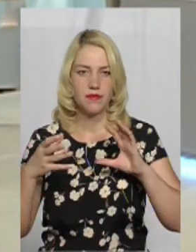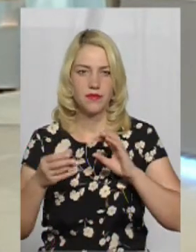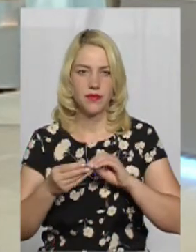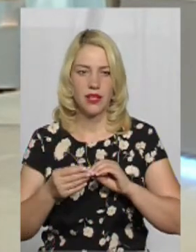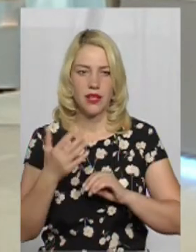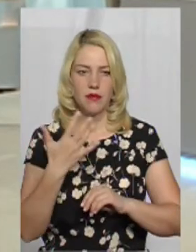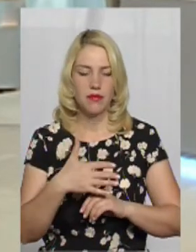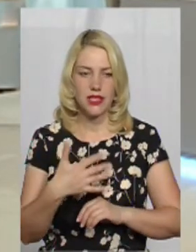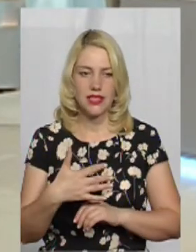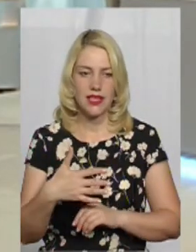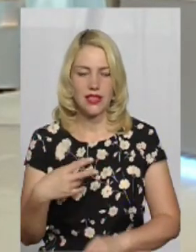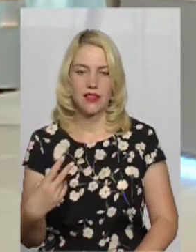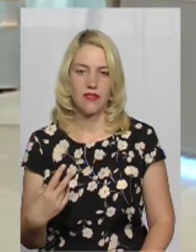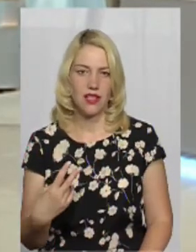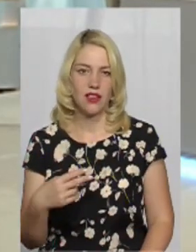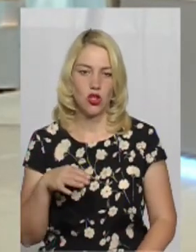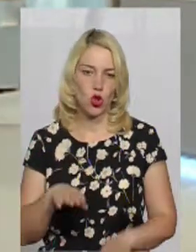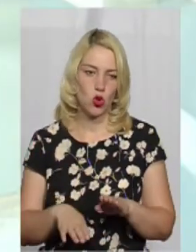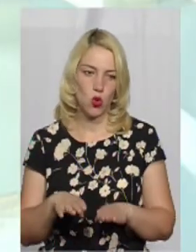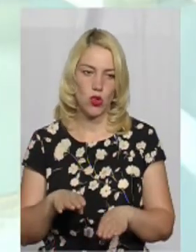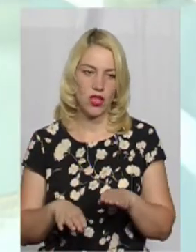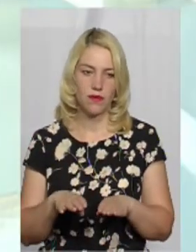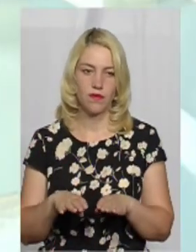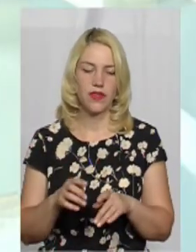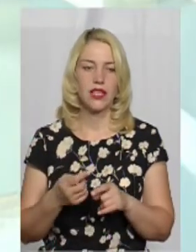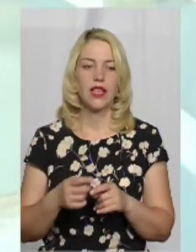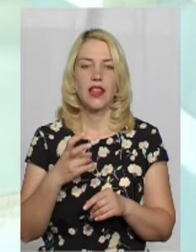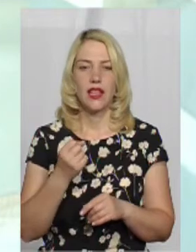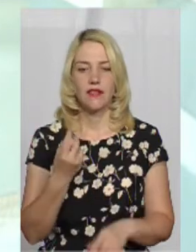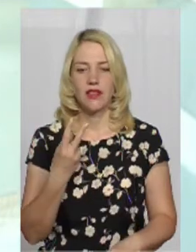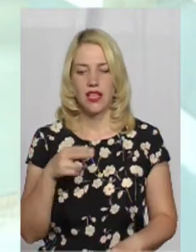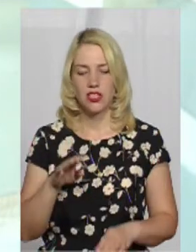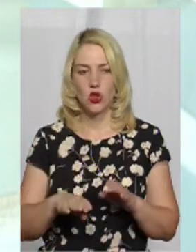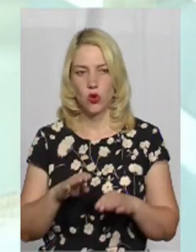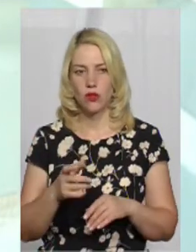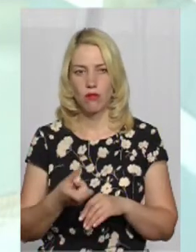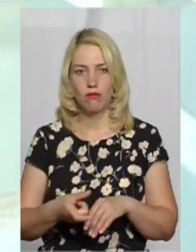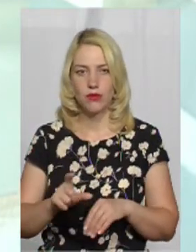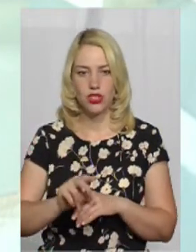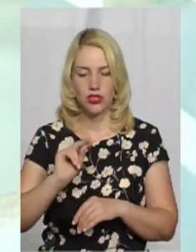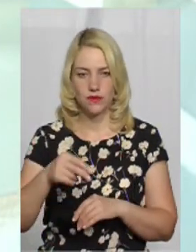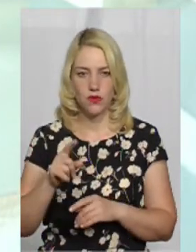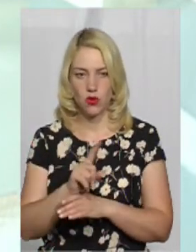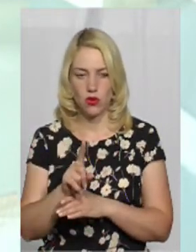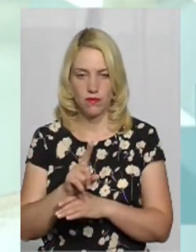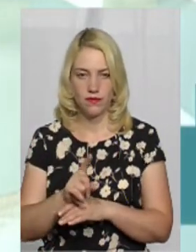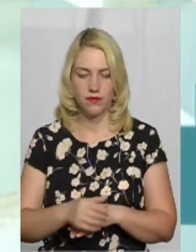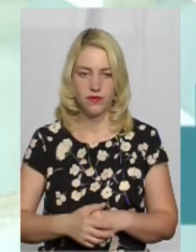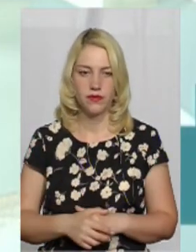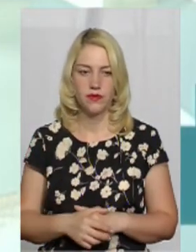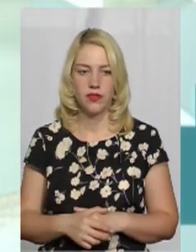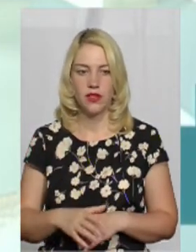разом з вантажем, 52 тонни. Тобто на 12 тонн було перевищення допустимих норм.